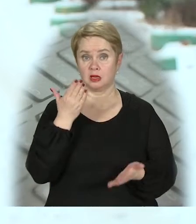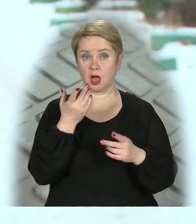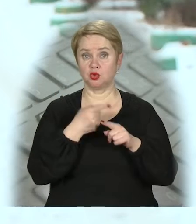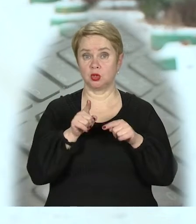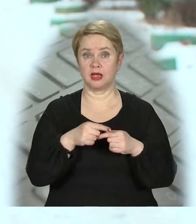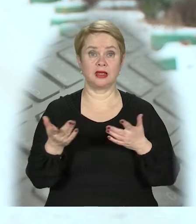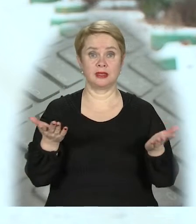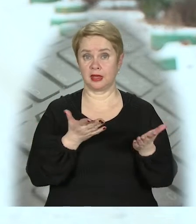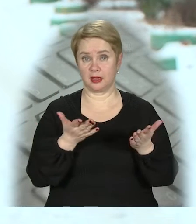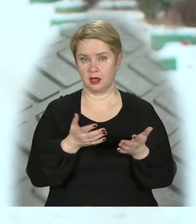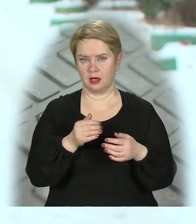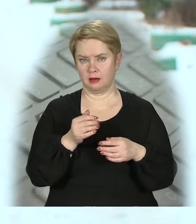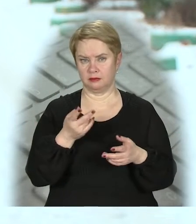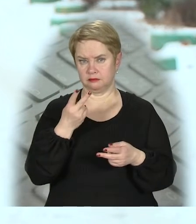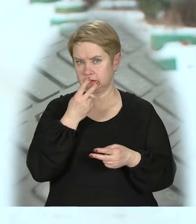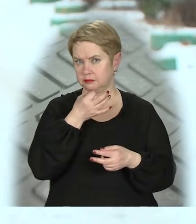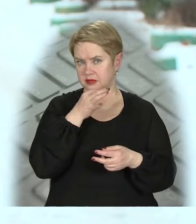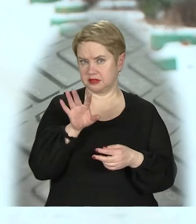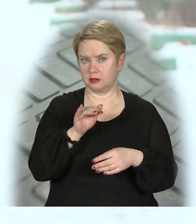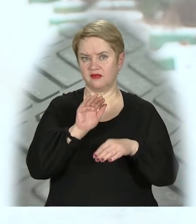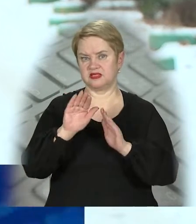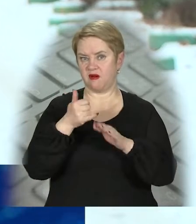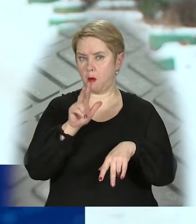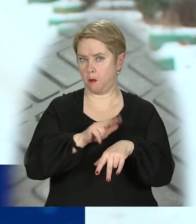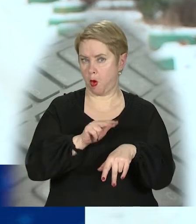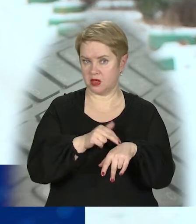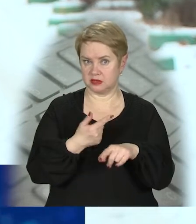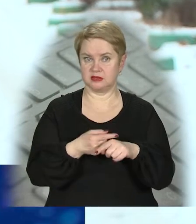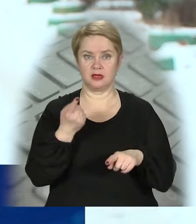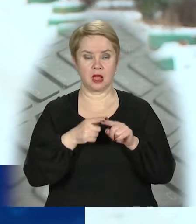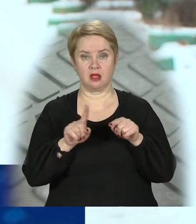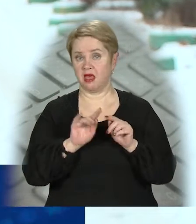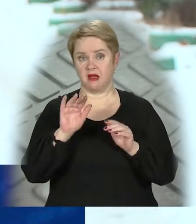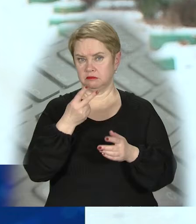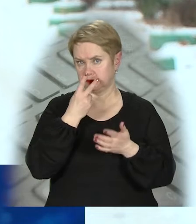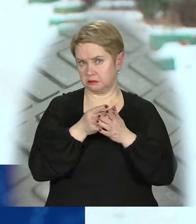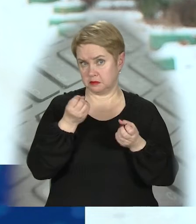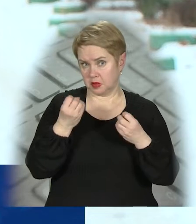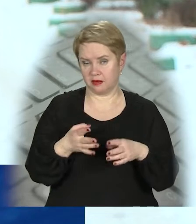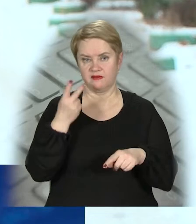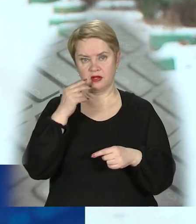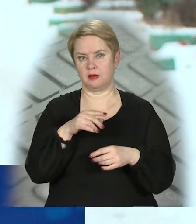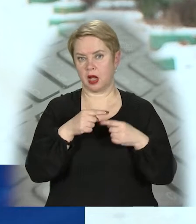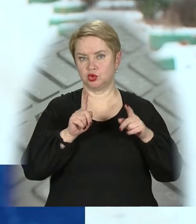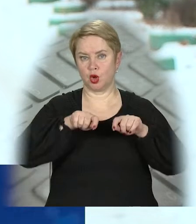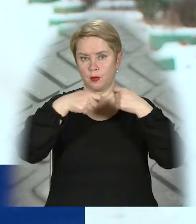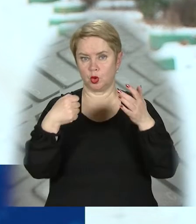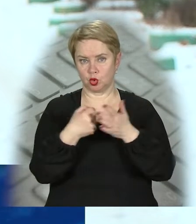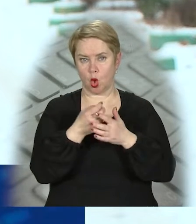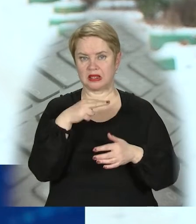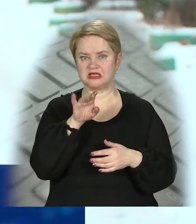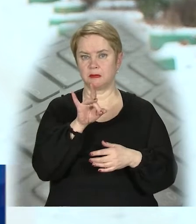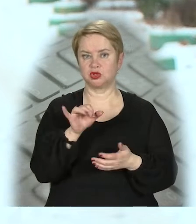це якісь підозрілі речі, то викликають поліцію. Якщо ж це не викликає підозри, то, як правило, речі передаються до